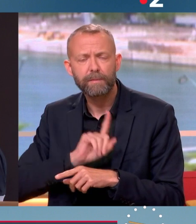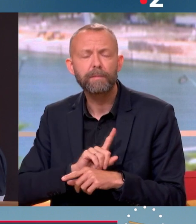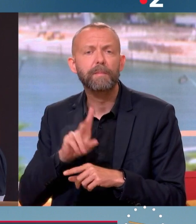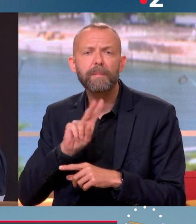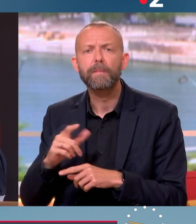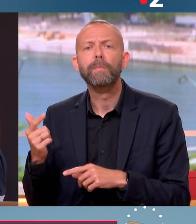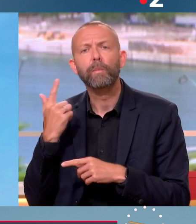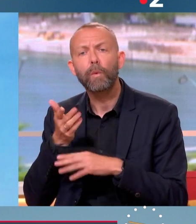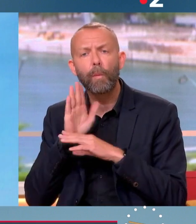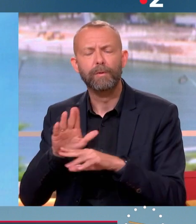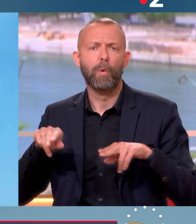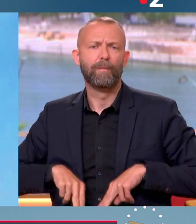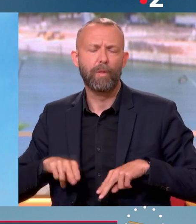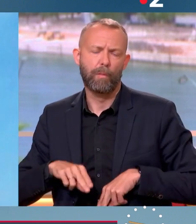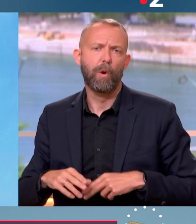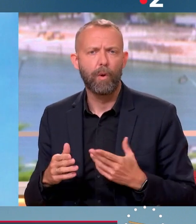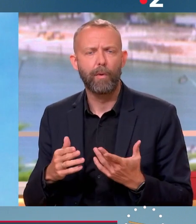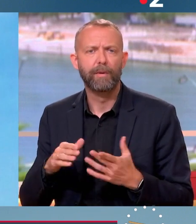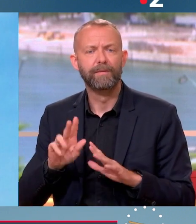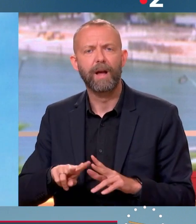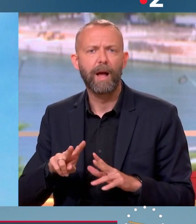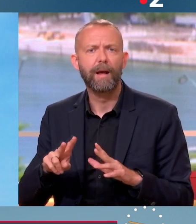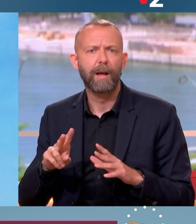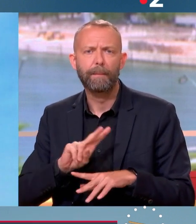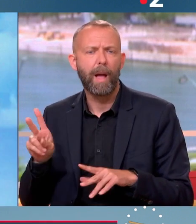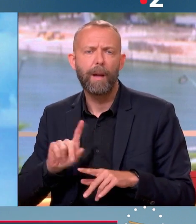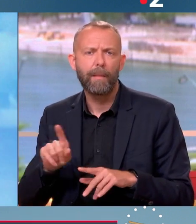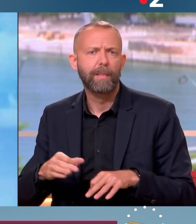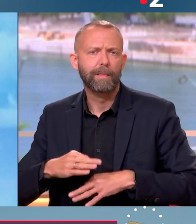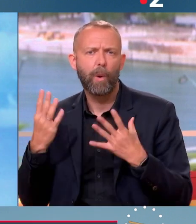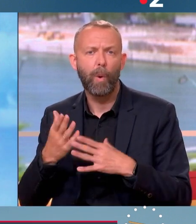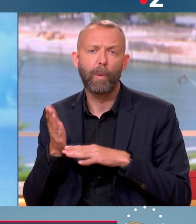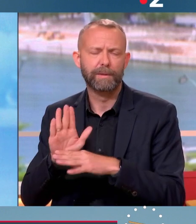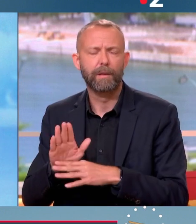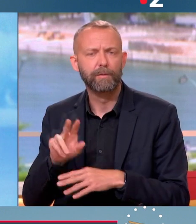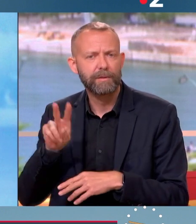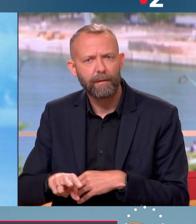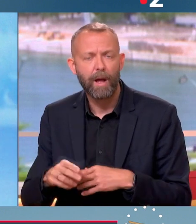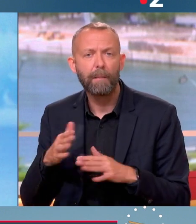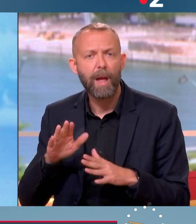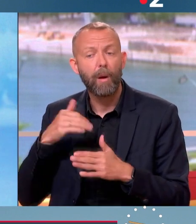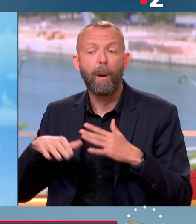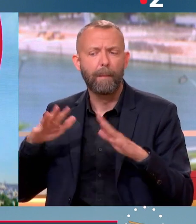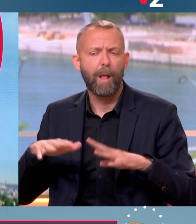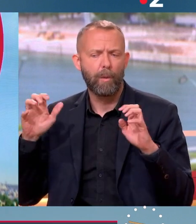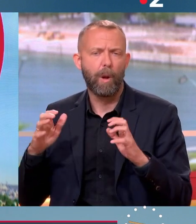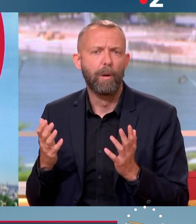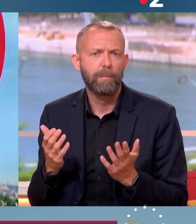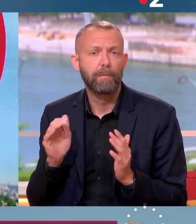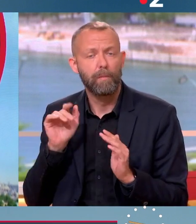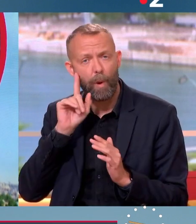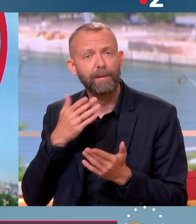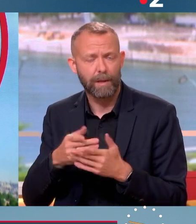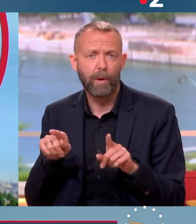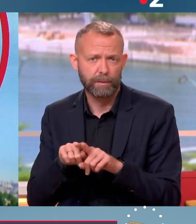gouvernement, nous avons sagement évité une surreprésentation excessive. Mais ça ne nous empêchera pas au Parlement, parce que ça aussi, c'est la